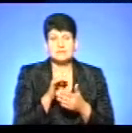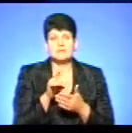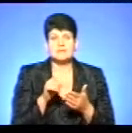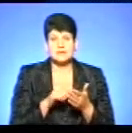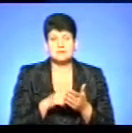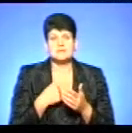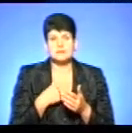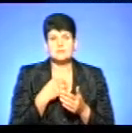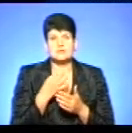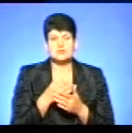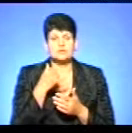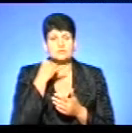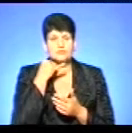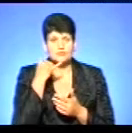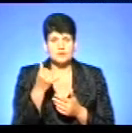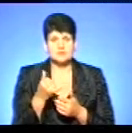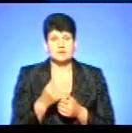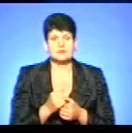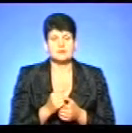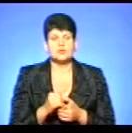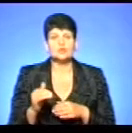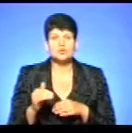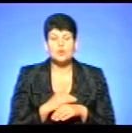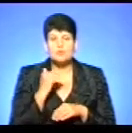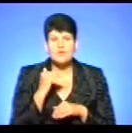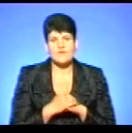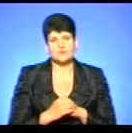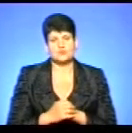мені підказує, що до нас телефонує глядаш, будь ласка, доброго вечора.